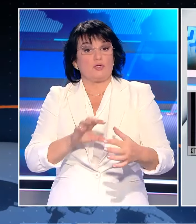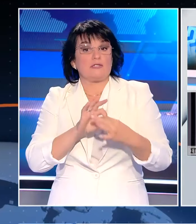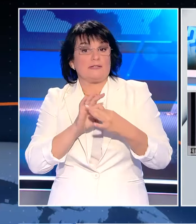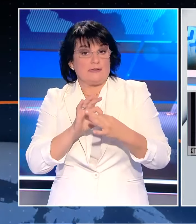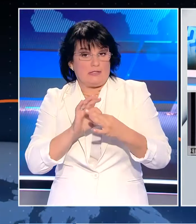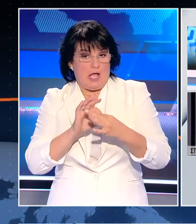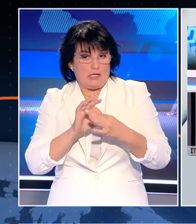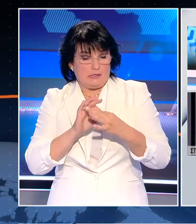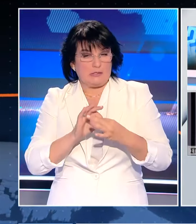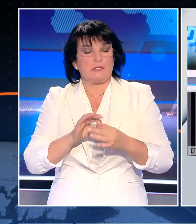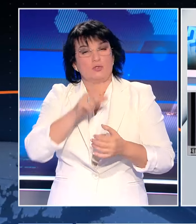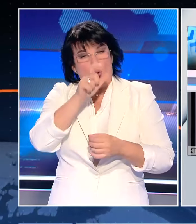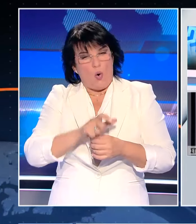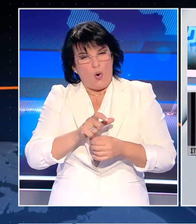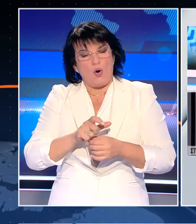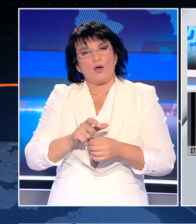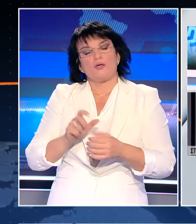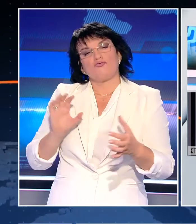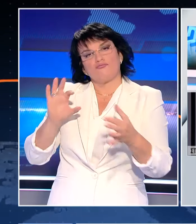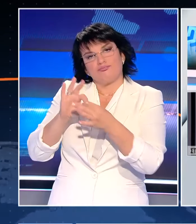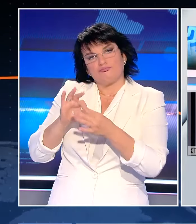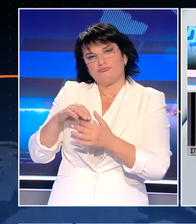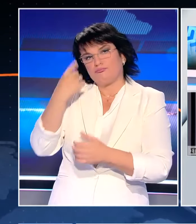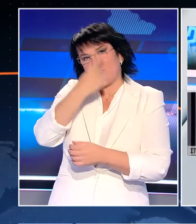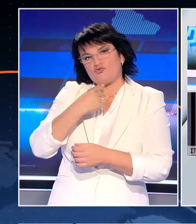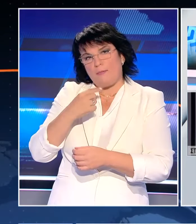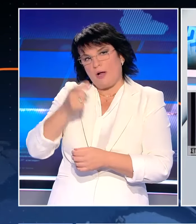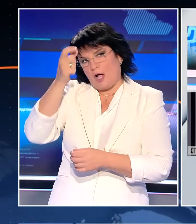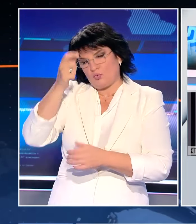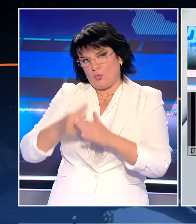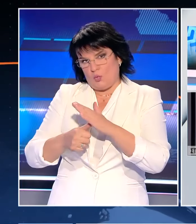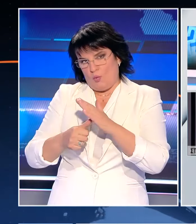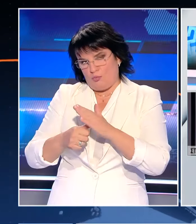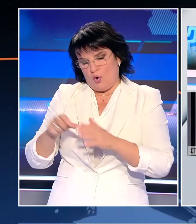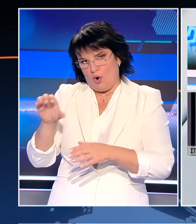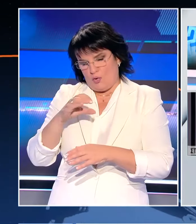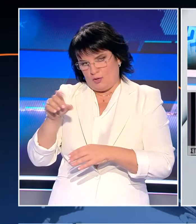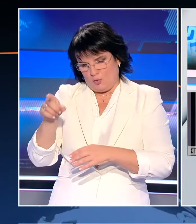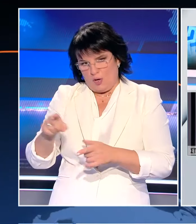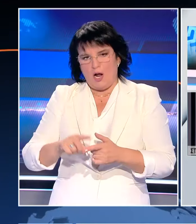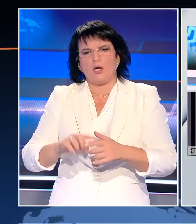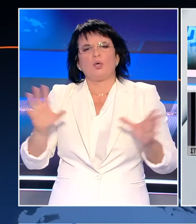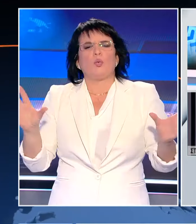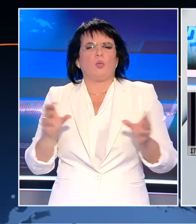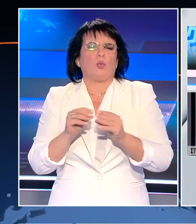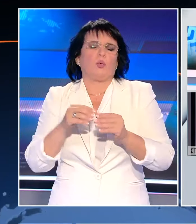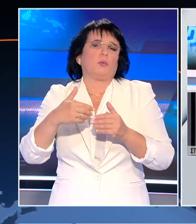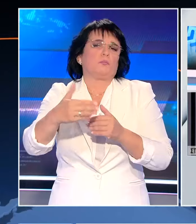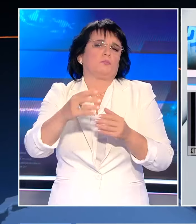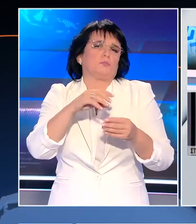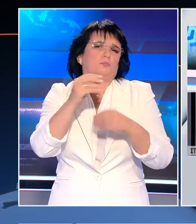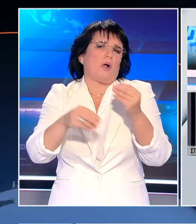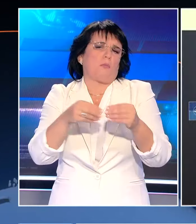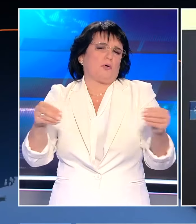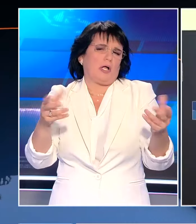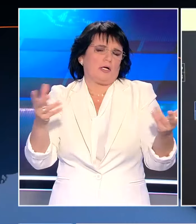Δεύτερον, έχει σχέσεις καλές σε προσωπικό επίπεδο με τον Ταγί Περντογάν, με ό,τι αυτό μπορεί να σημαίνει για τις